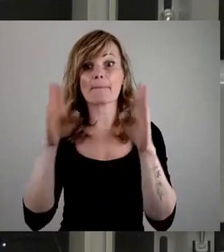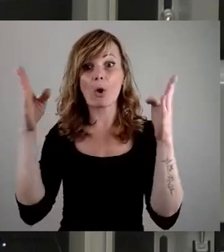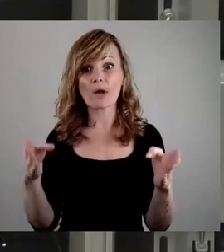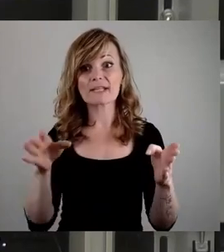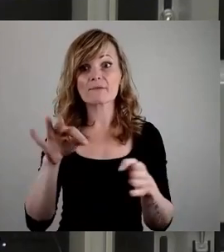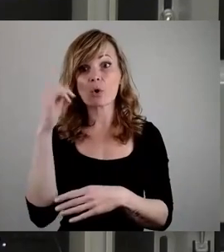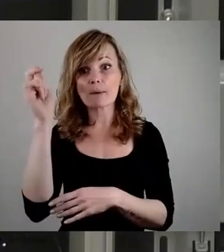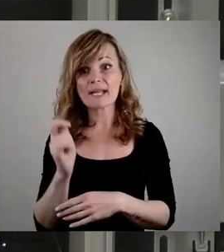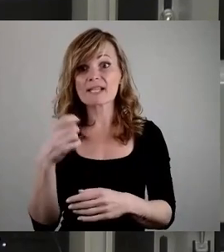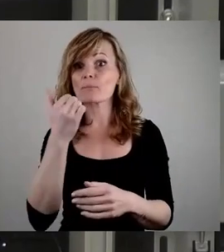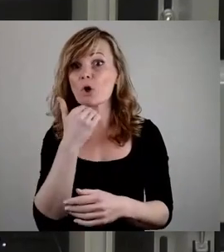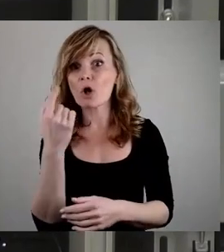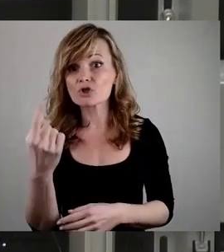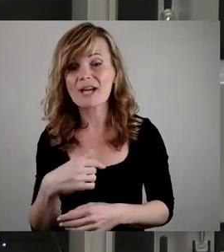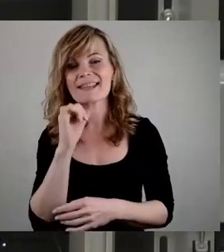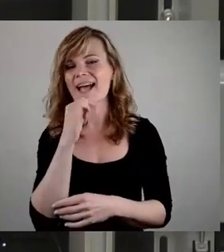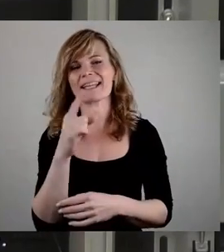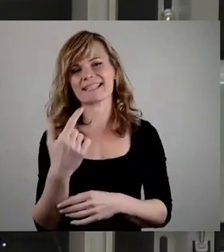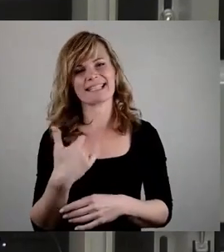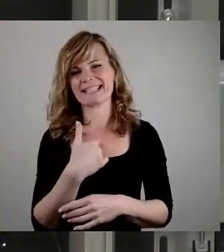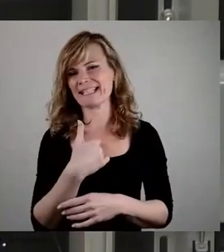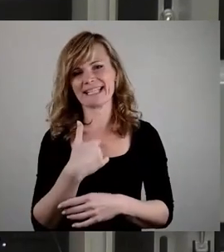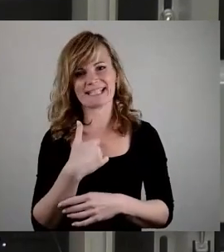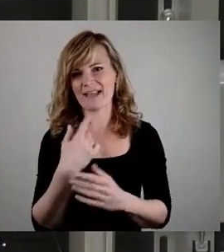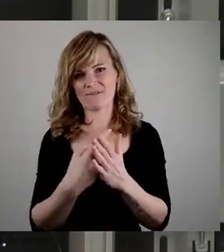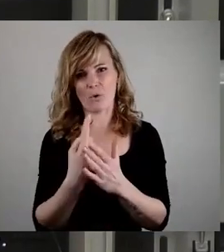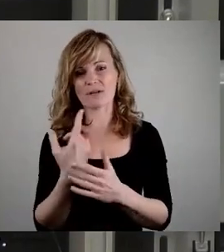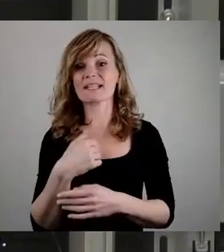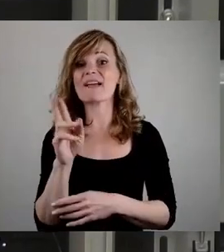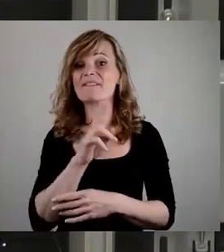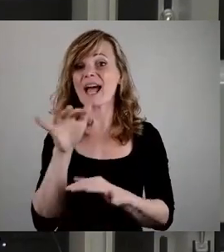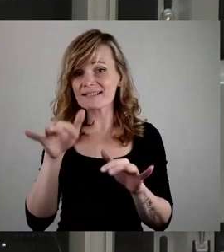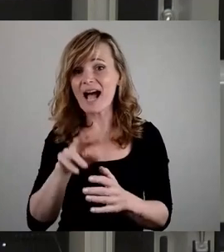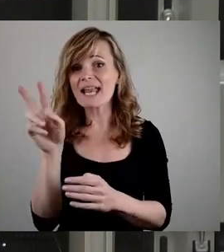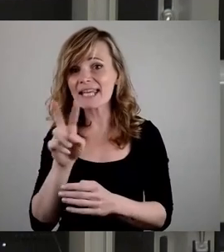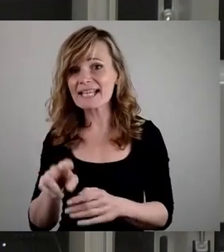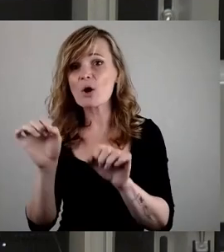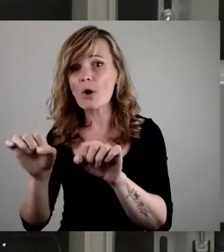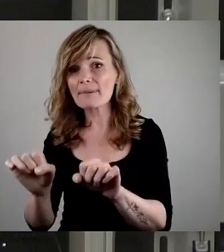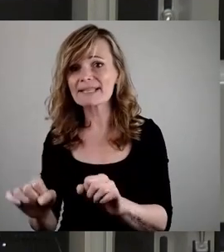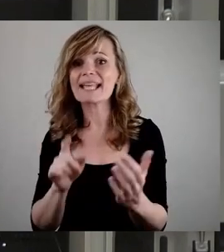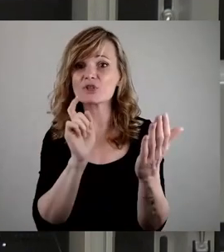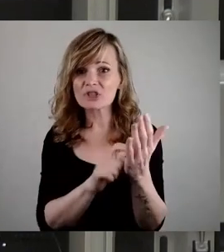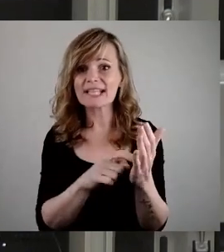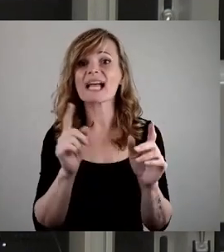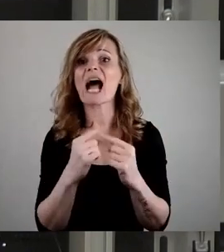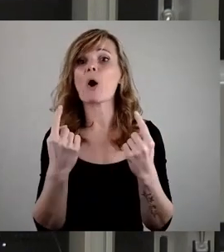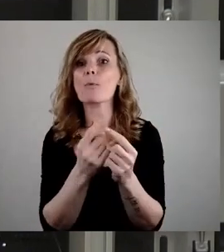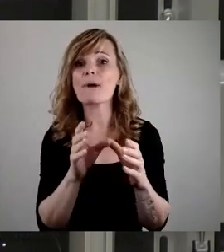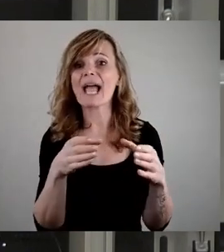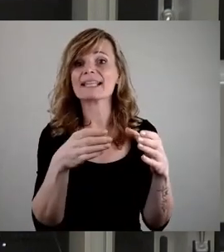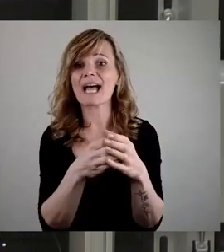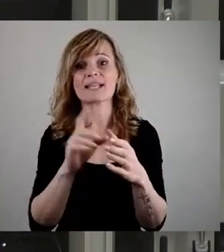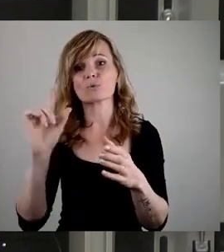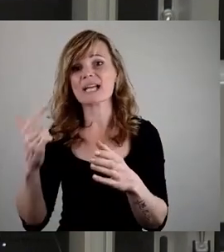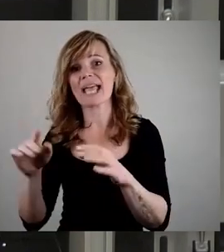habe ich nicht gefordert. Und wenn man Lesekompetenz hat, liest man, dass wir mobile Raumeinheiten fordern und kein Gebäude. Dazu muss ich mal ganz